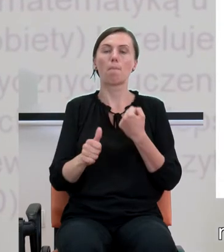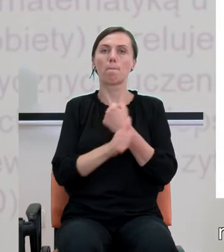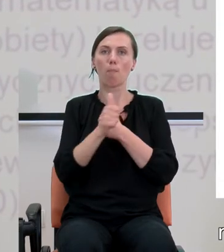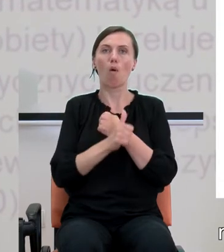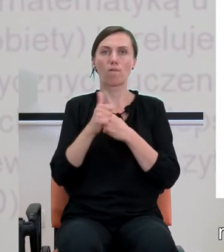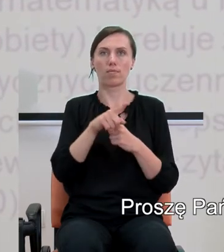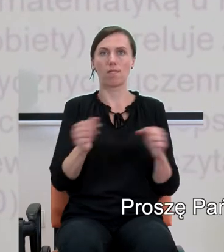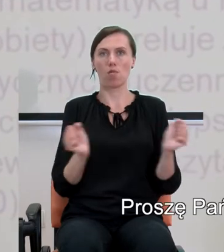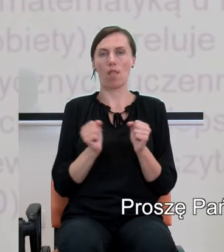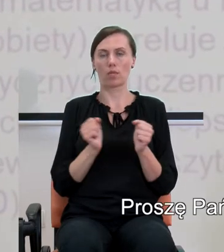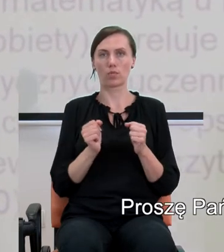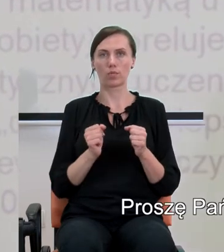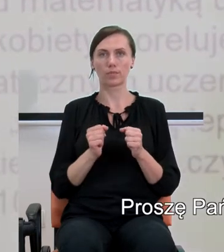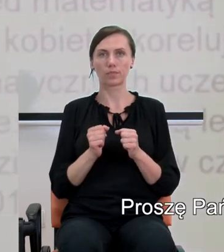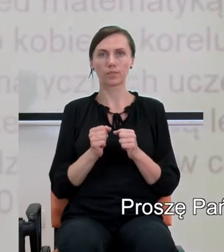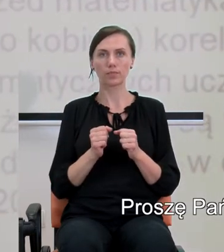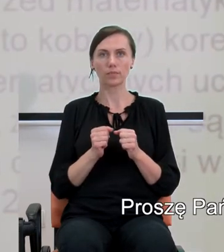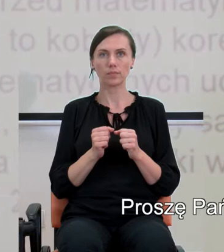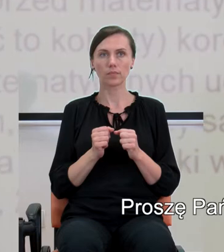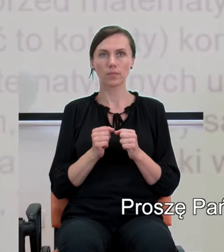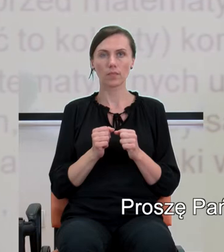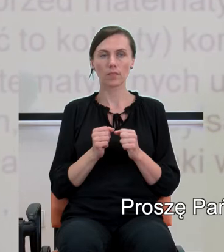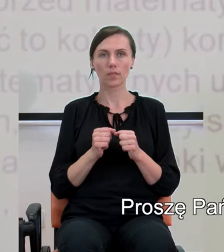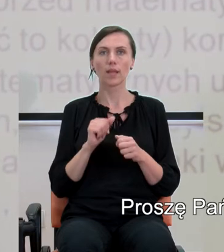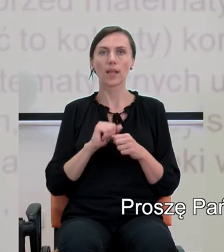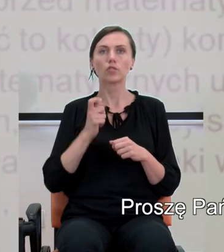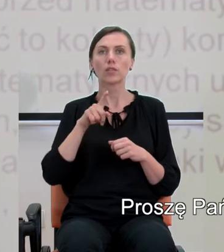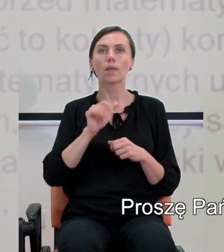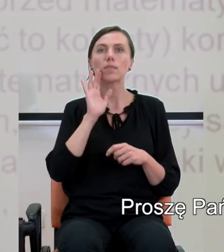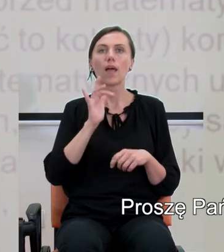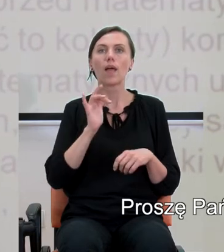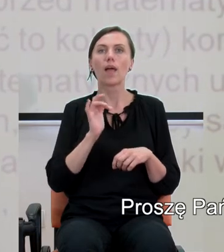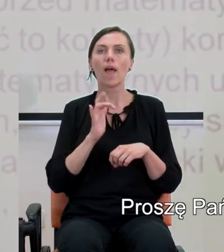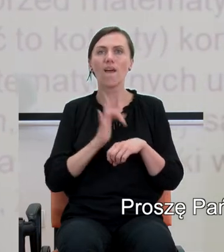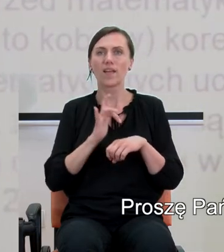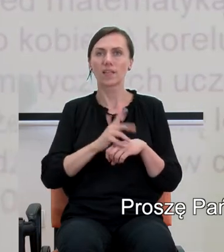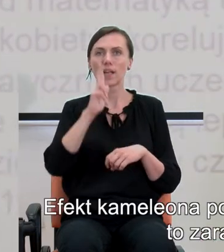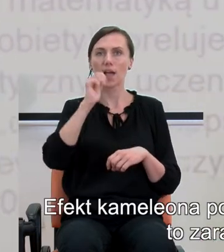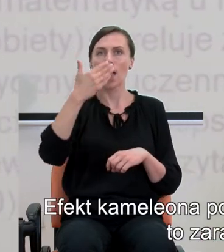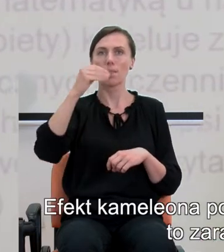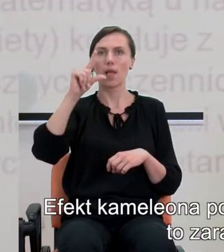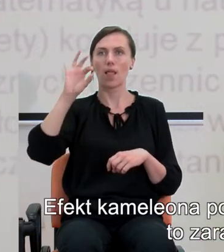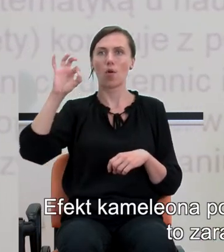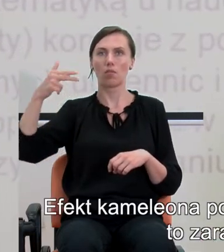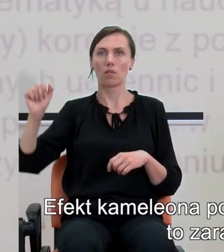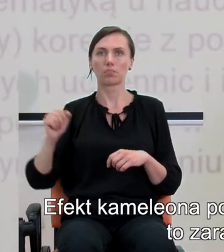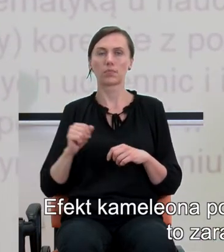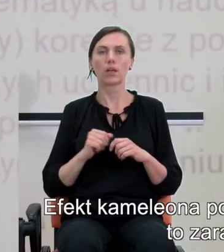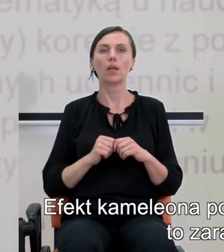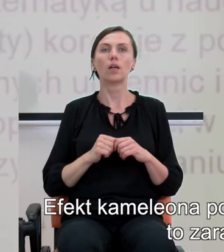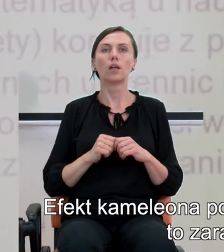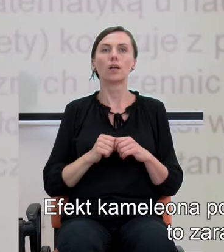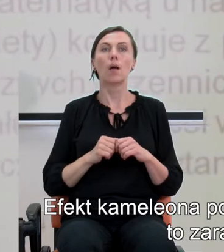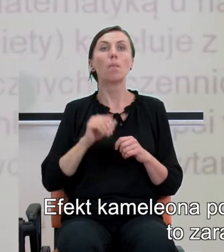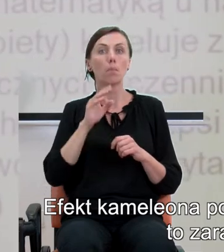tego lęku. Proszę Państwa, istnieje coś takiego jak efekt kameleona. Efekt kameleona polega na tym,